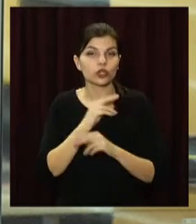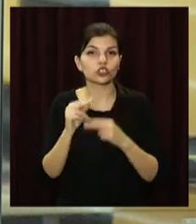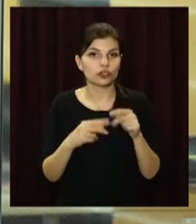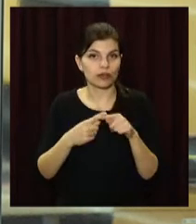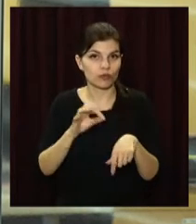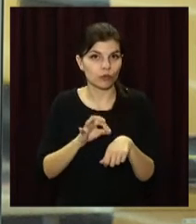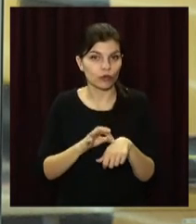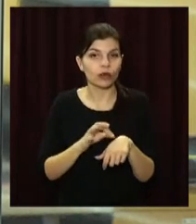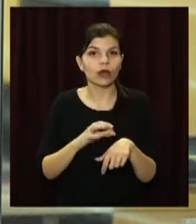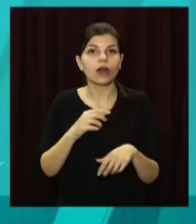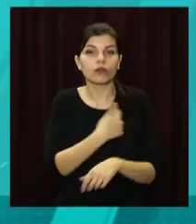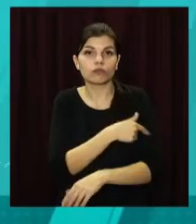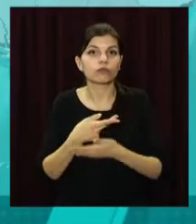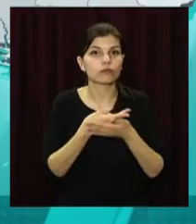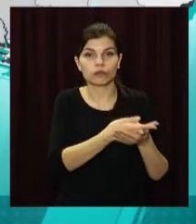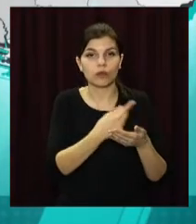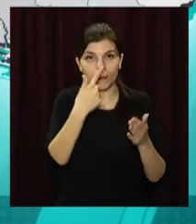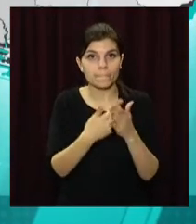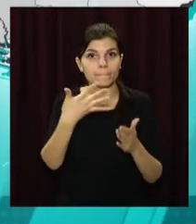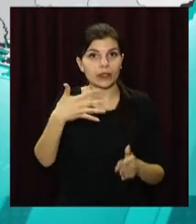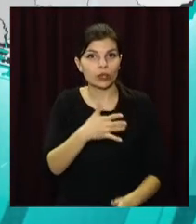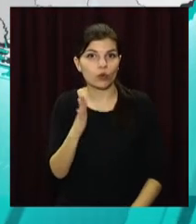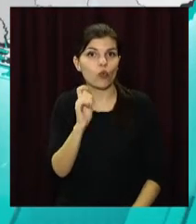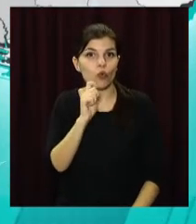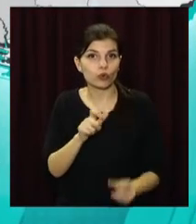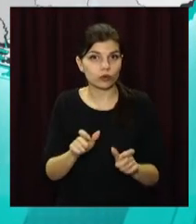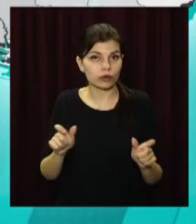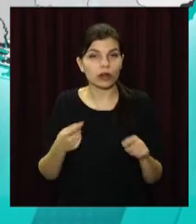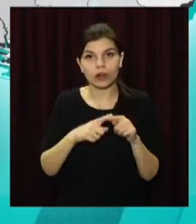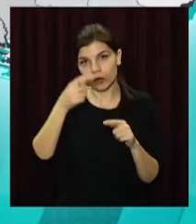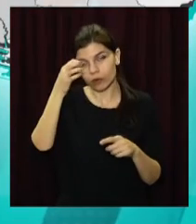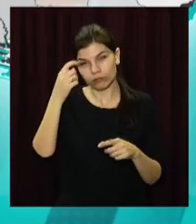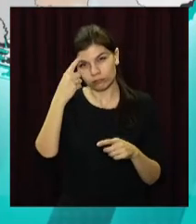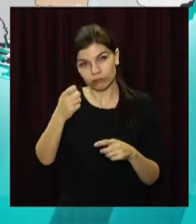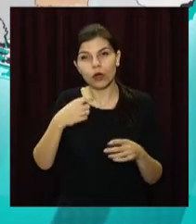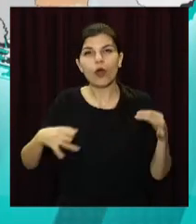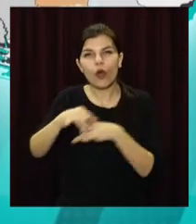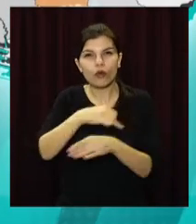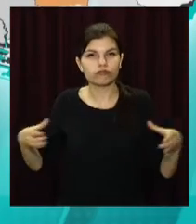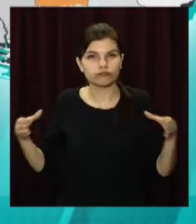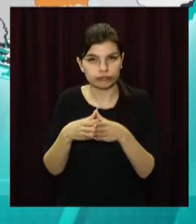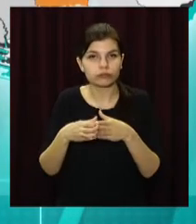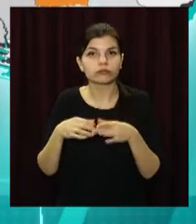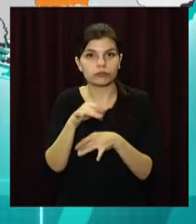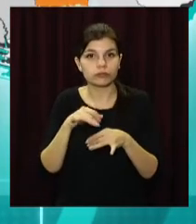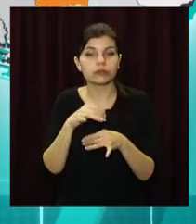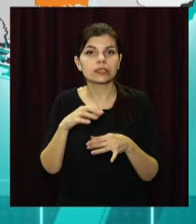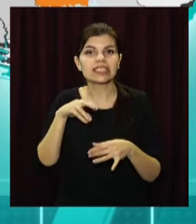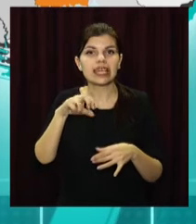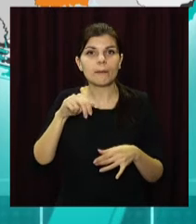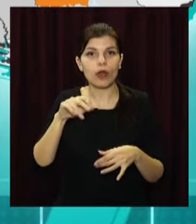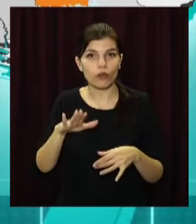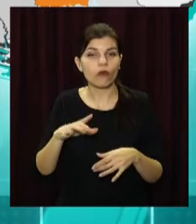недугу. Ушпитали понад 5 тисяч українців. Про це повідомив на брифінгу очільник МОЗ Максим Степанов. Найбільш загрозлива